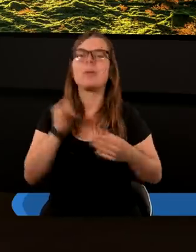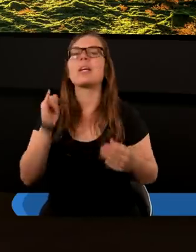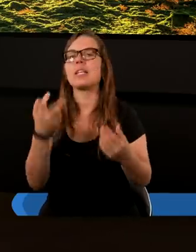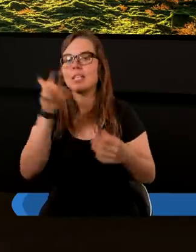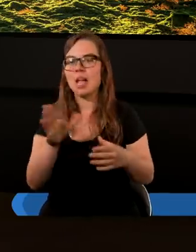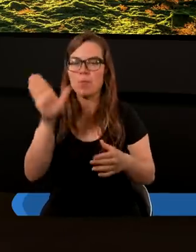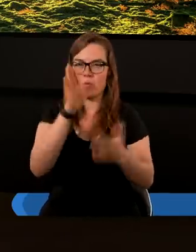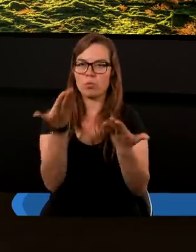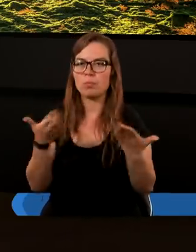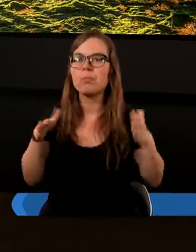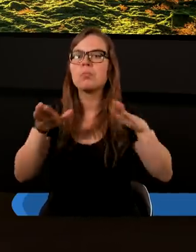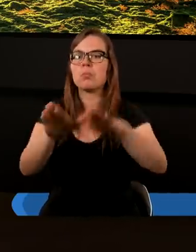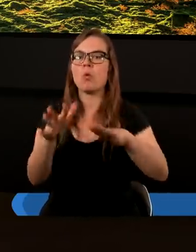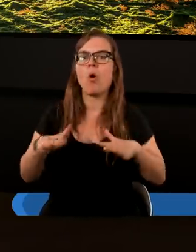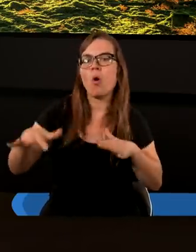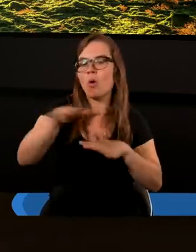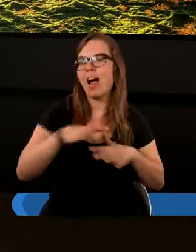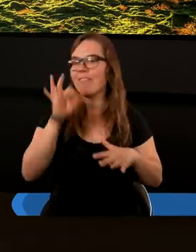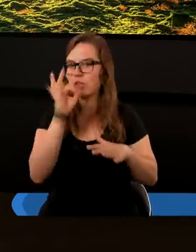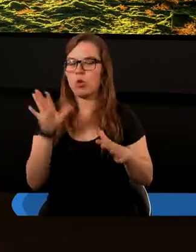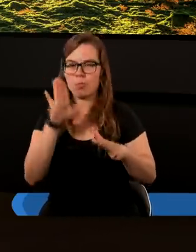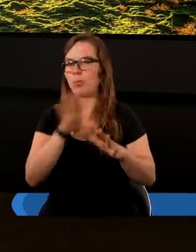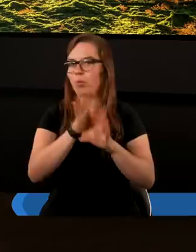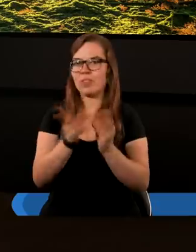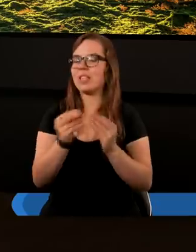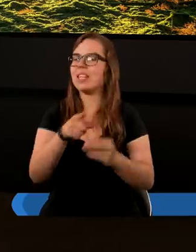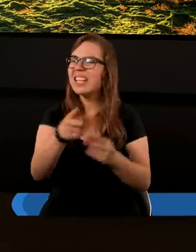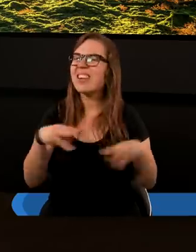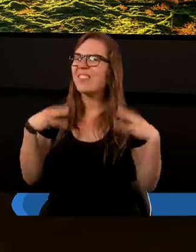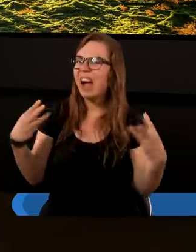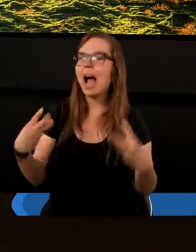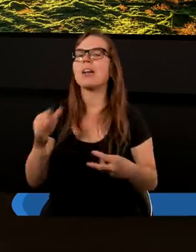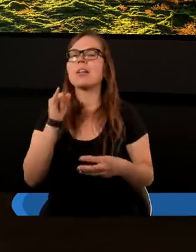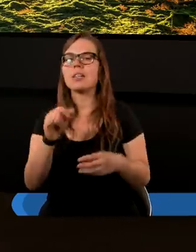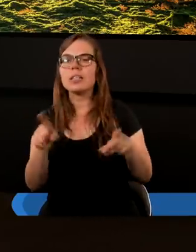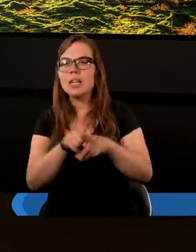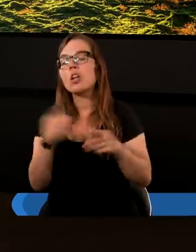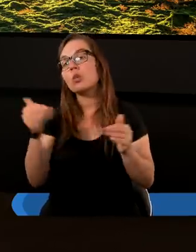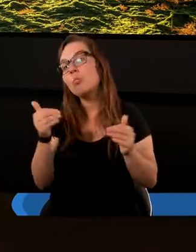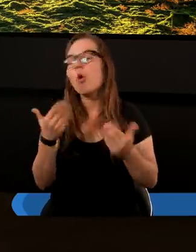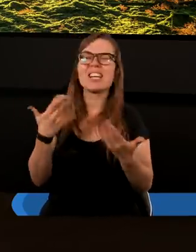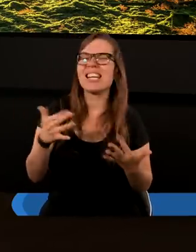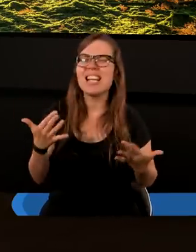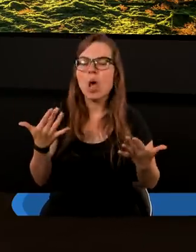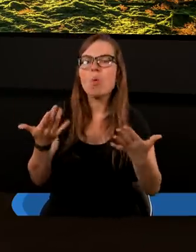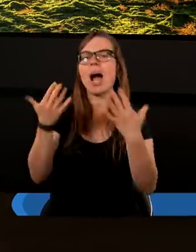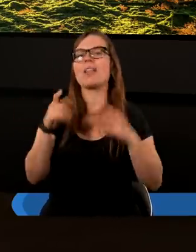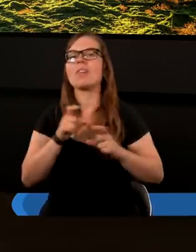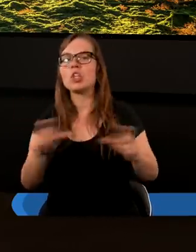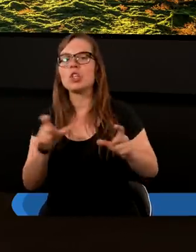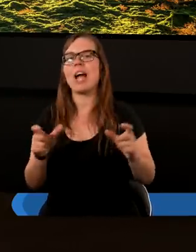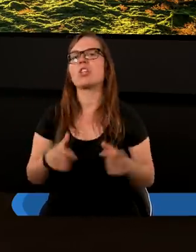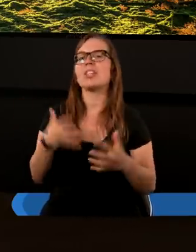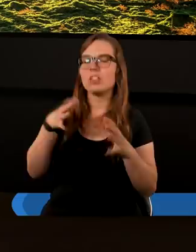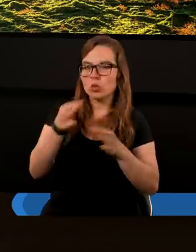i niech Bóg dobry nas błogosławi w tych ważnych, chociaż może niełatwych studiach.